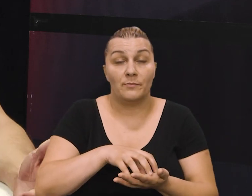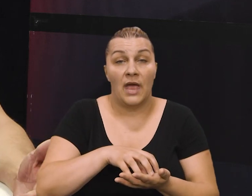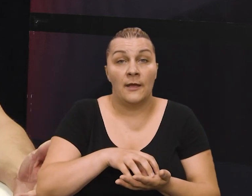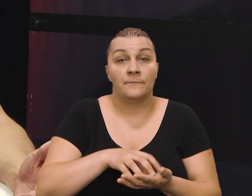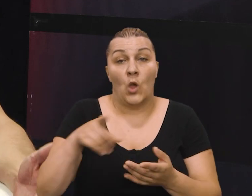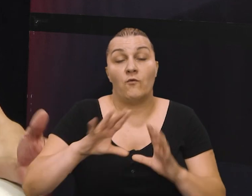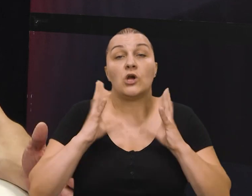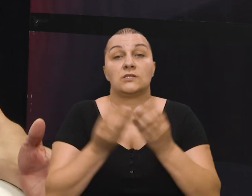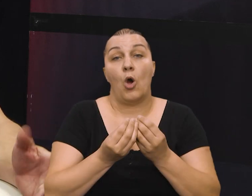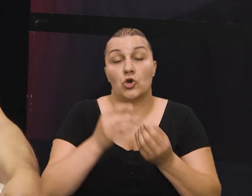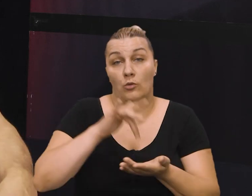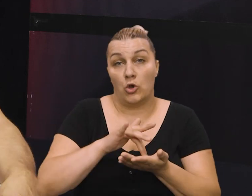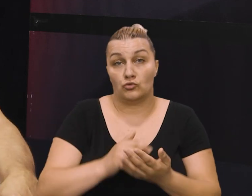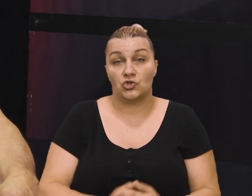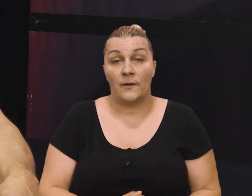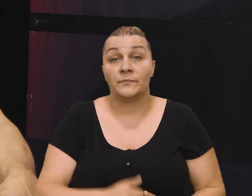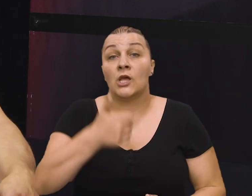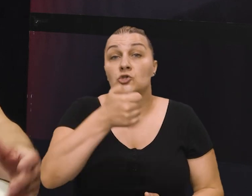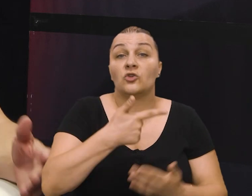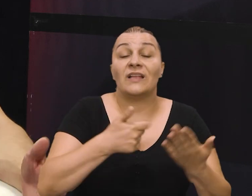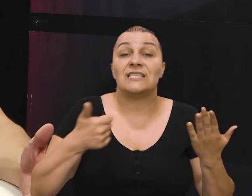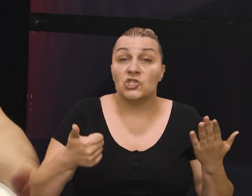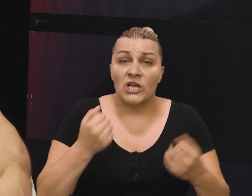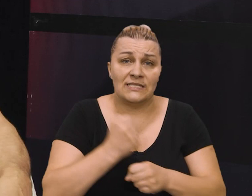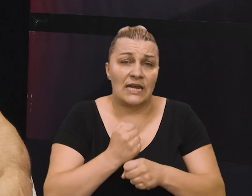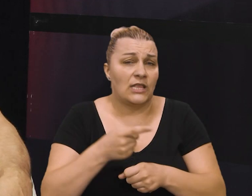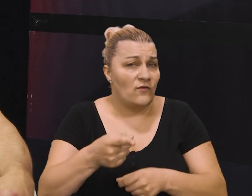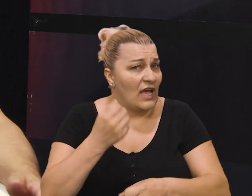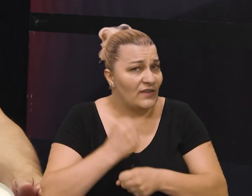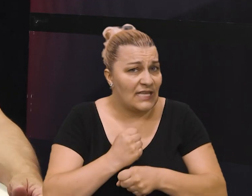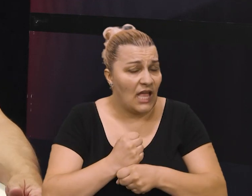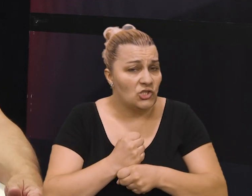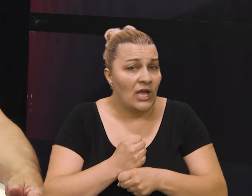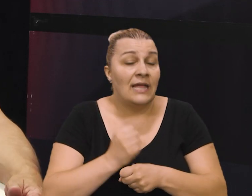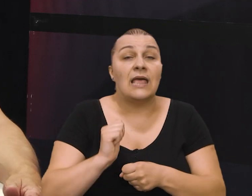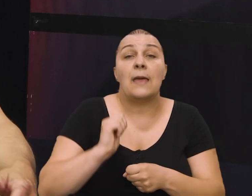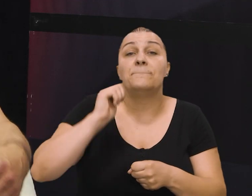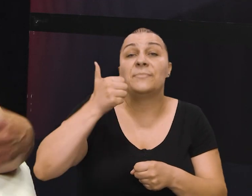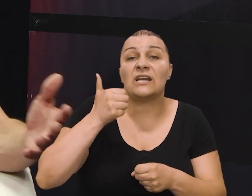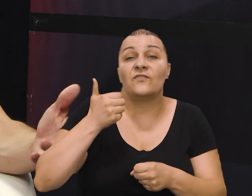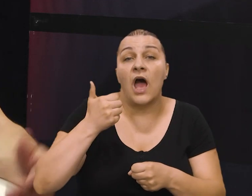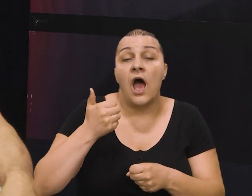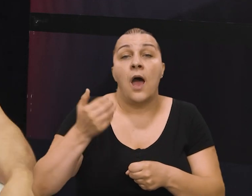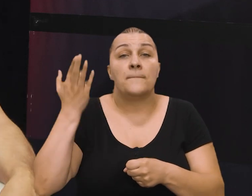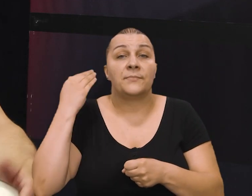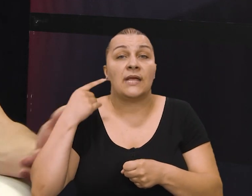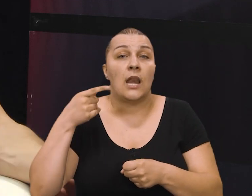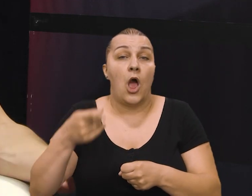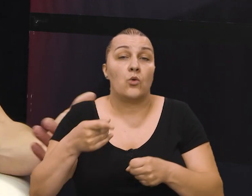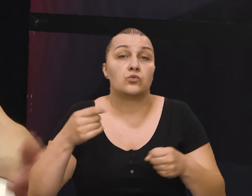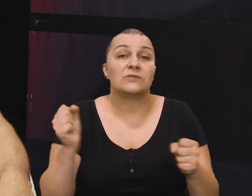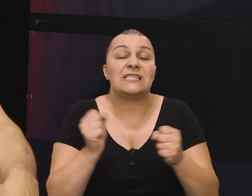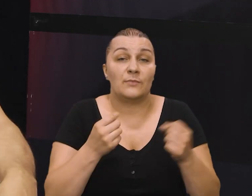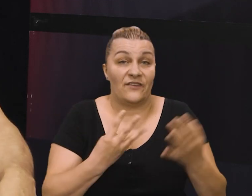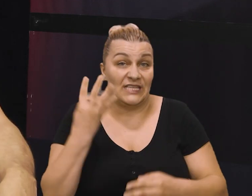postrojebe tako reći zbornog podruđa 126. je odradila takve zadaće da je konkretno prva u navalnom valu bila